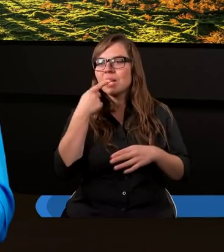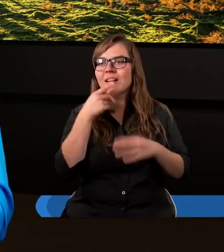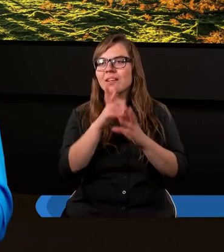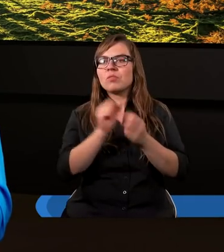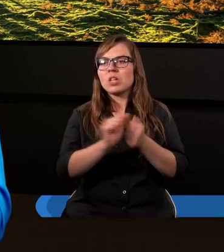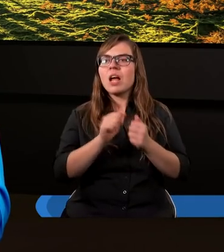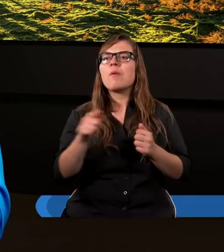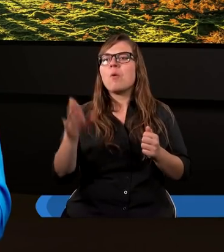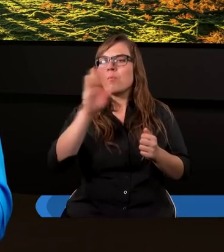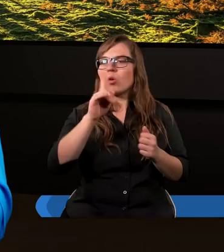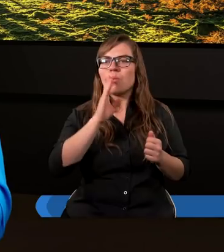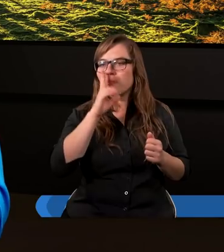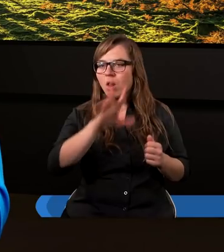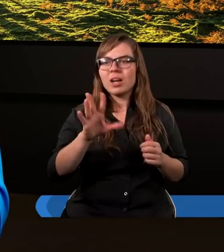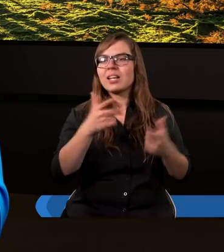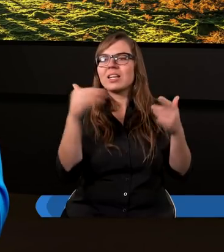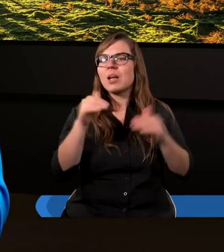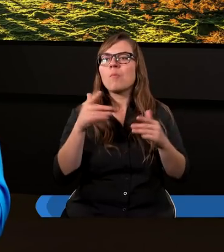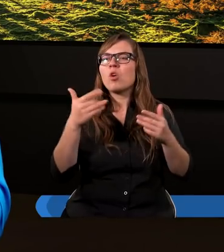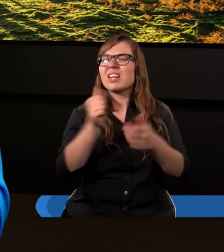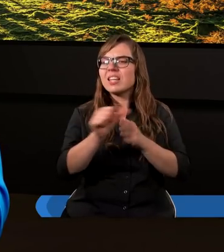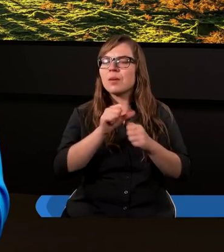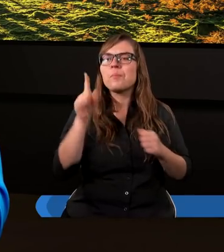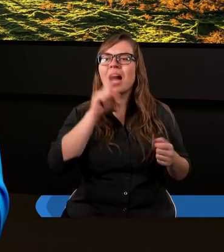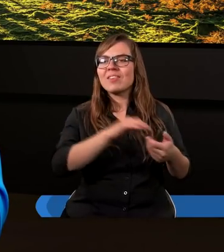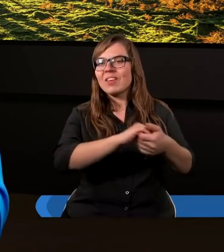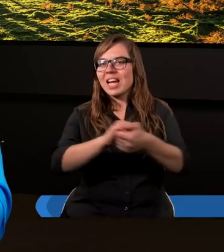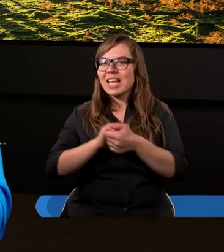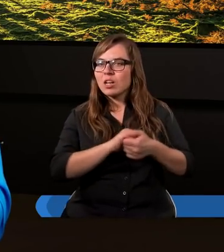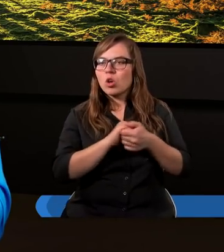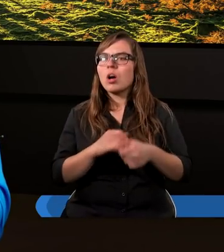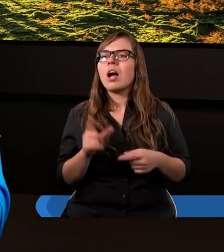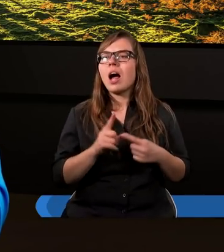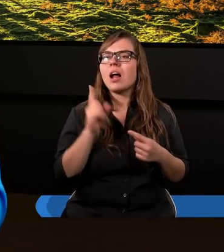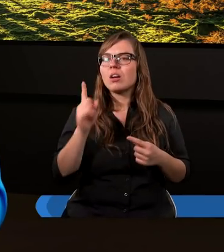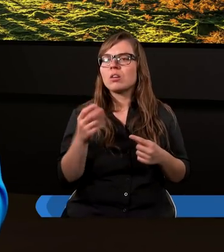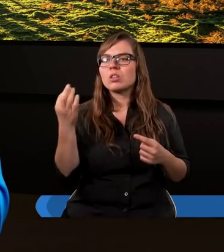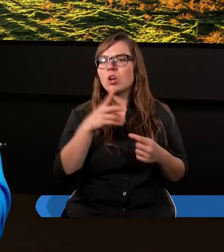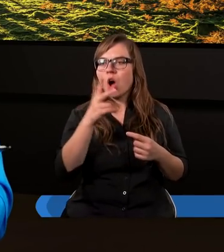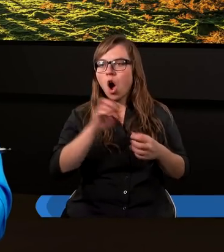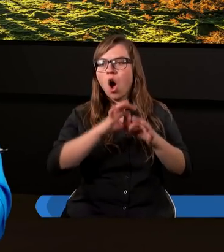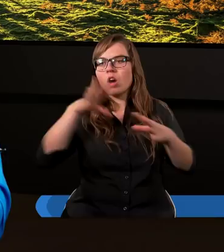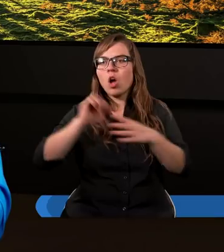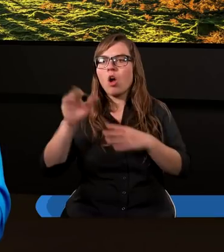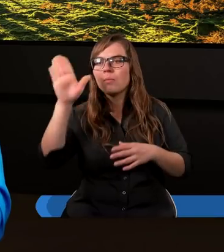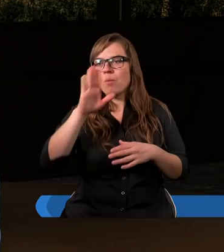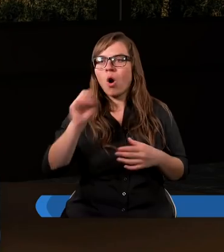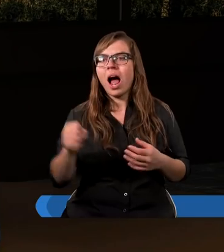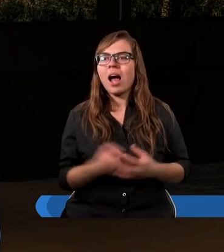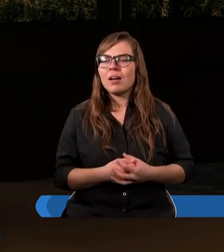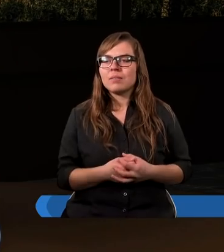Bóg pokazał, że nie może istnieć prawdziwej jedności w odseparowaniu od Pana Boga.